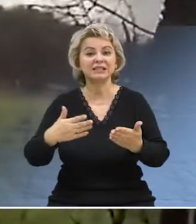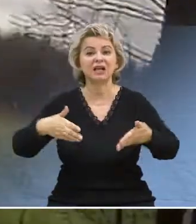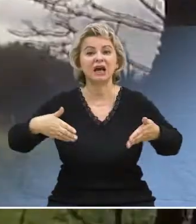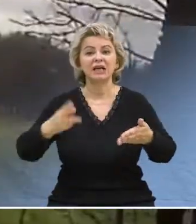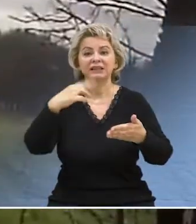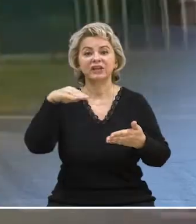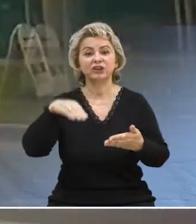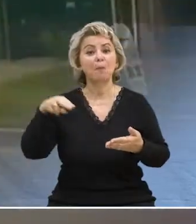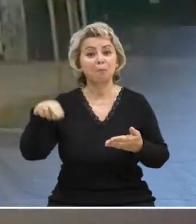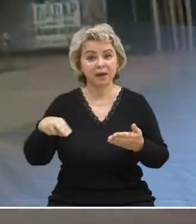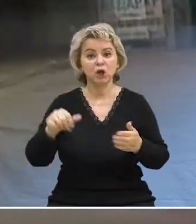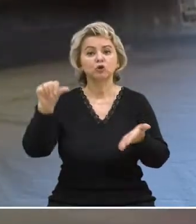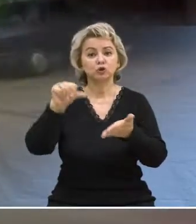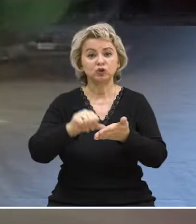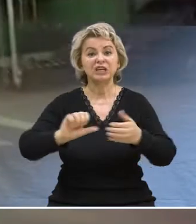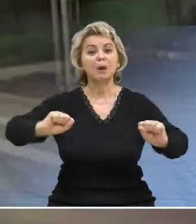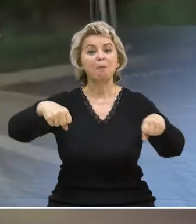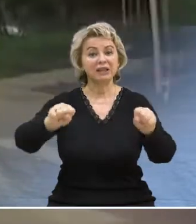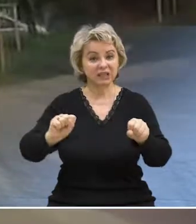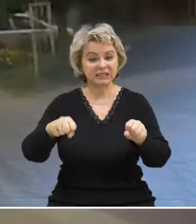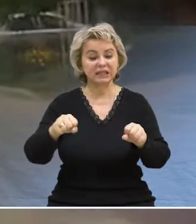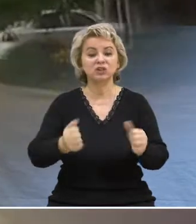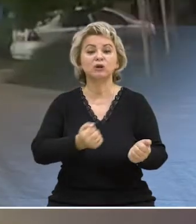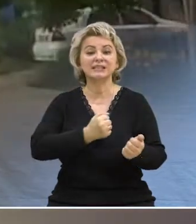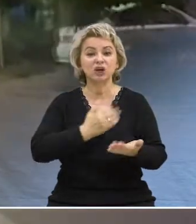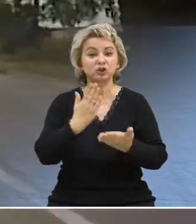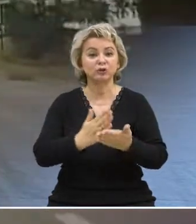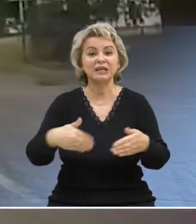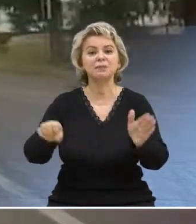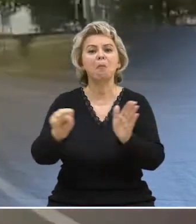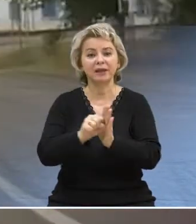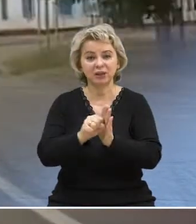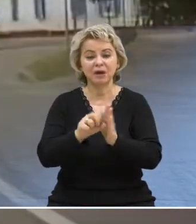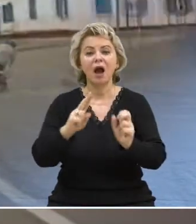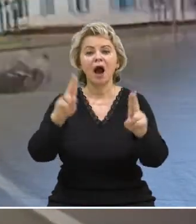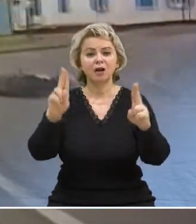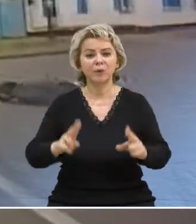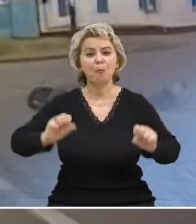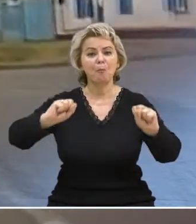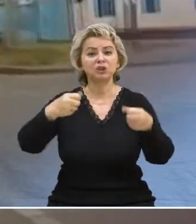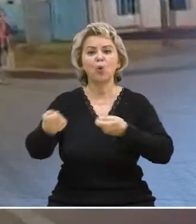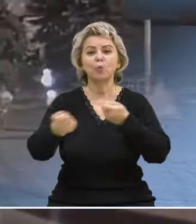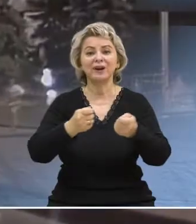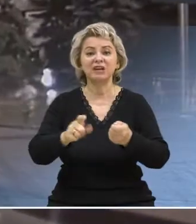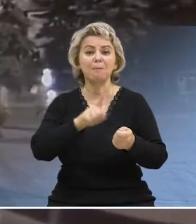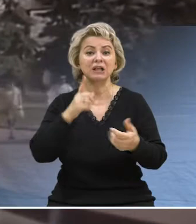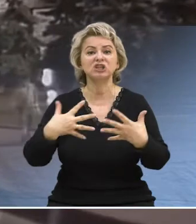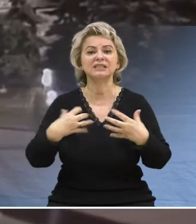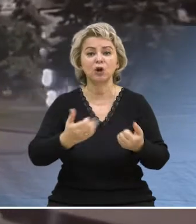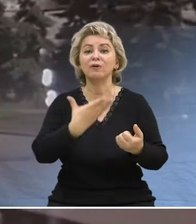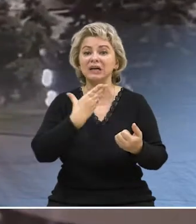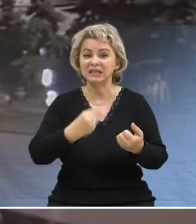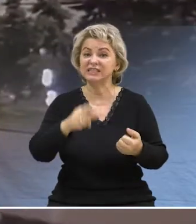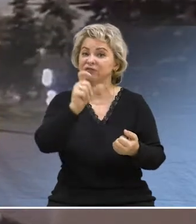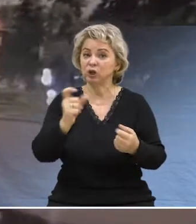несколько дорожно-транспортных происшествий с участием мотоциклистов. К сожалению, есть погибшие. А как правило, мотоциклами управляют молодые,